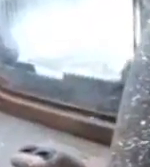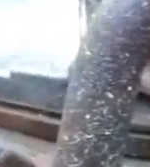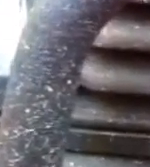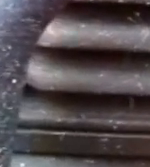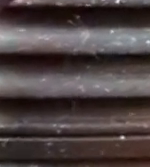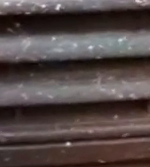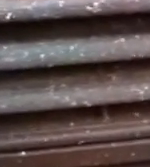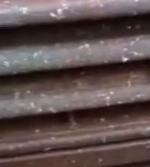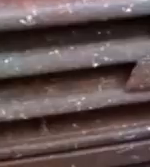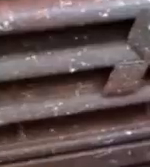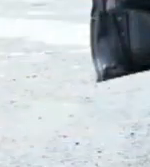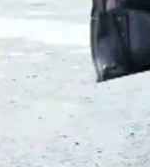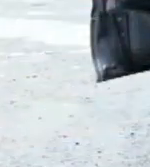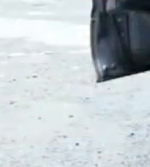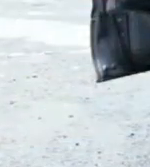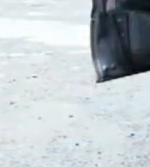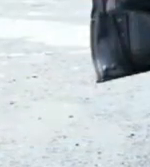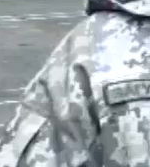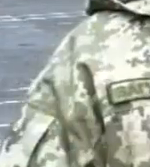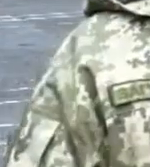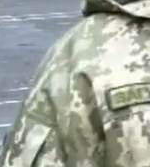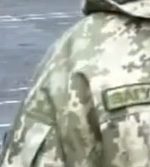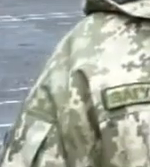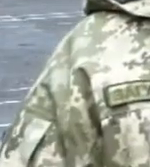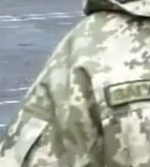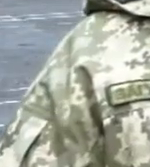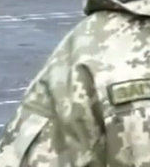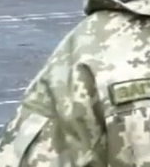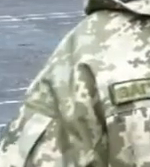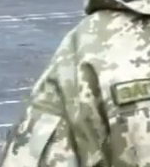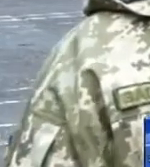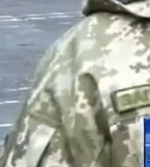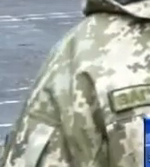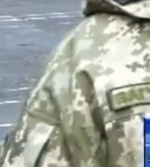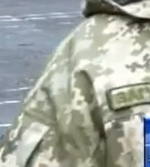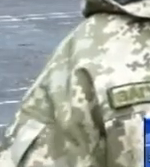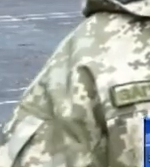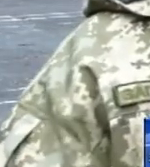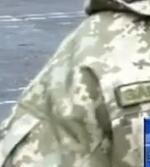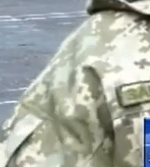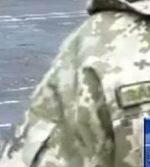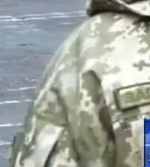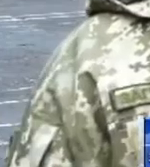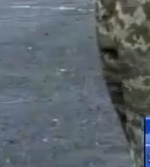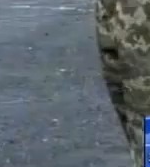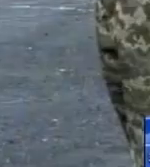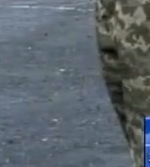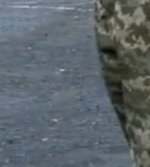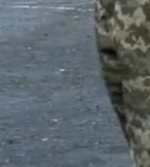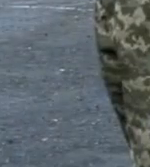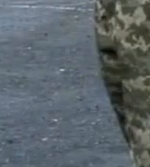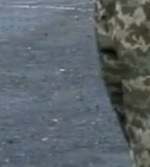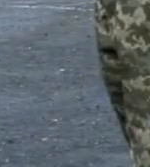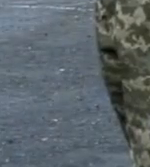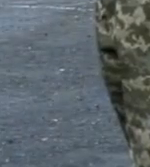рази полегшує та пришвидшує виконання бойових завдань. Позашляховик зараз буде переданий в найкоротший термін до